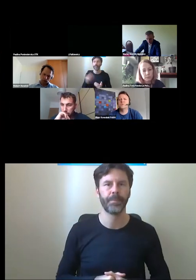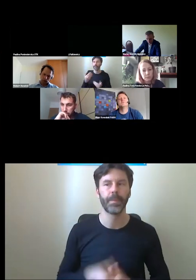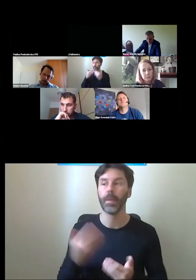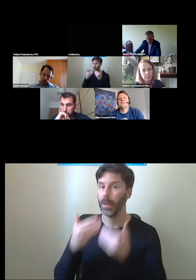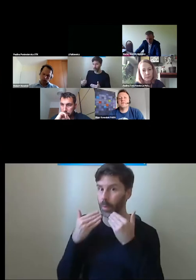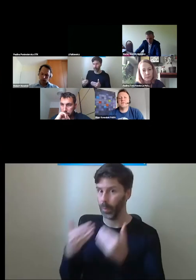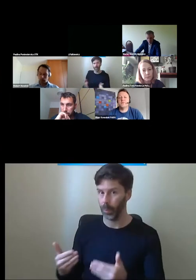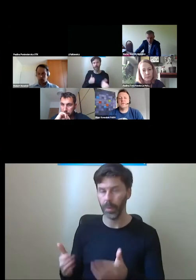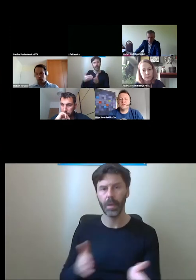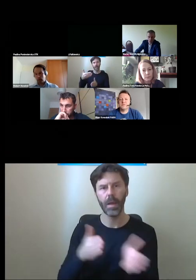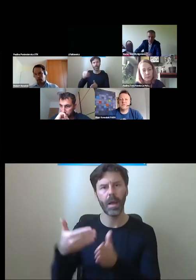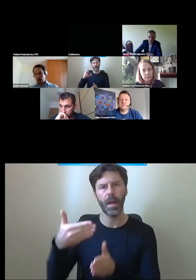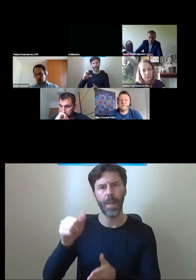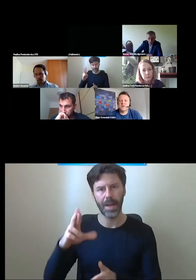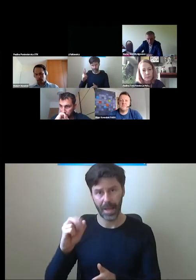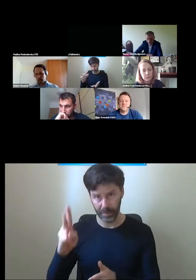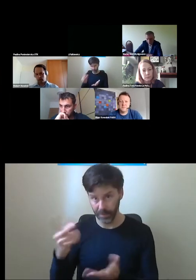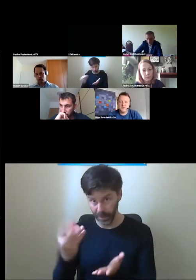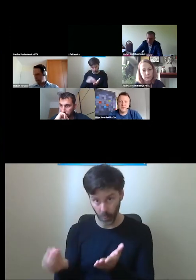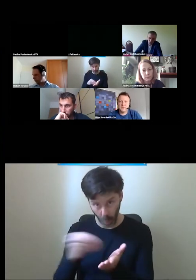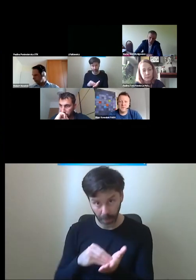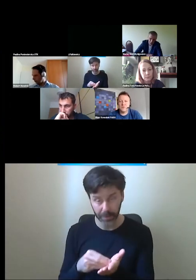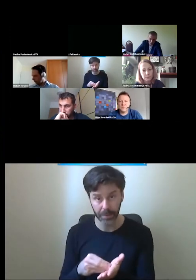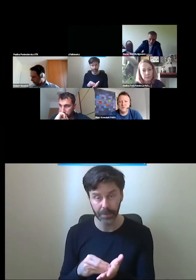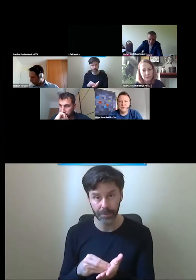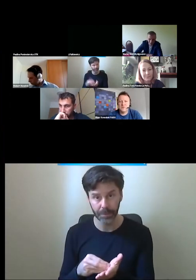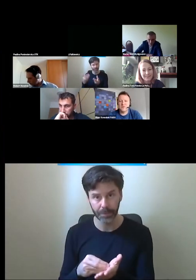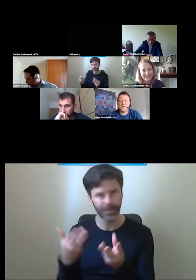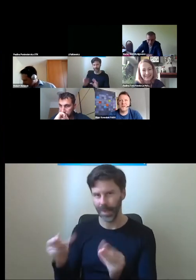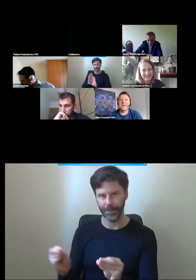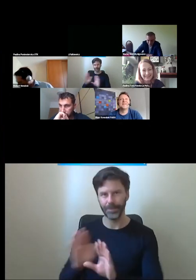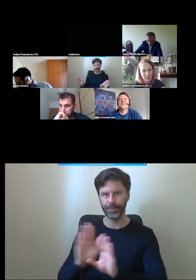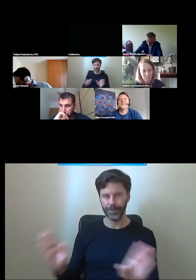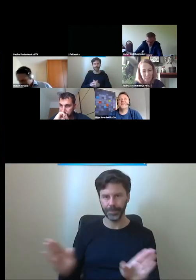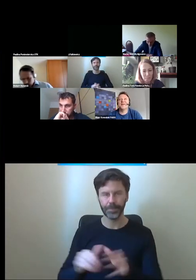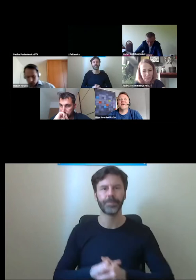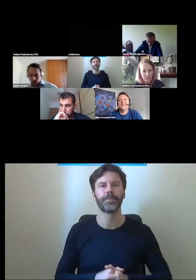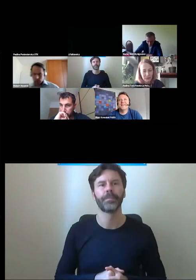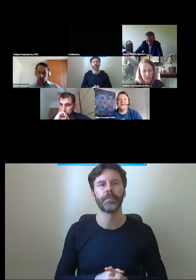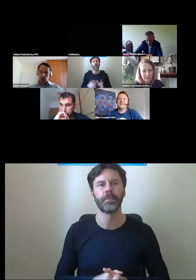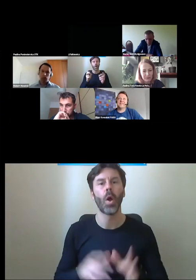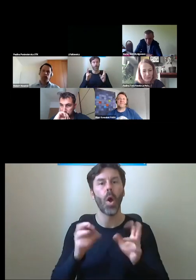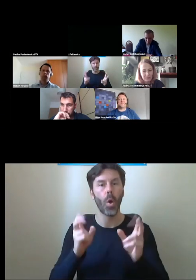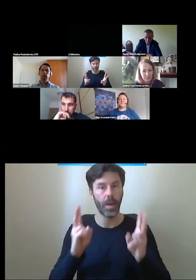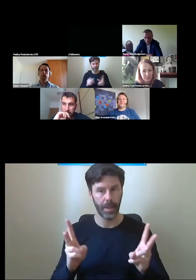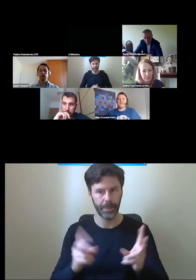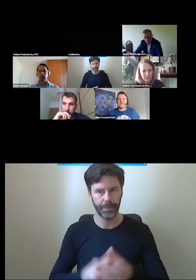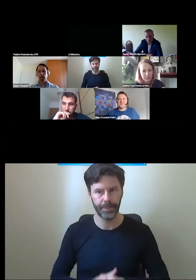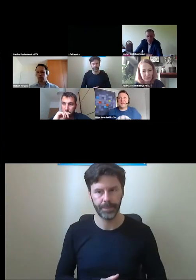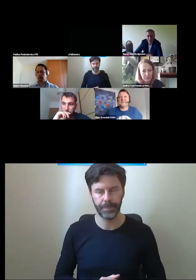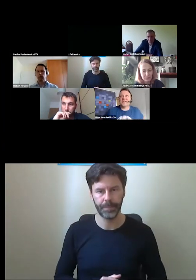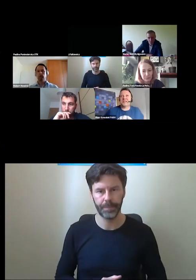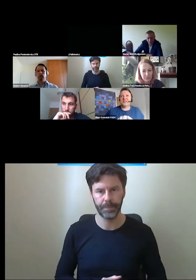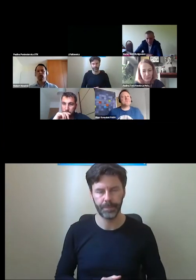Panie Marku, jakiś komentarz do tego jeszcze? Do tego nie. Do tego nie. Ok. To